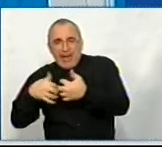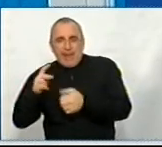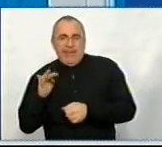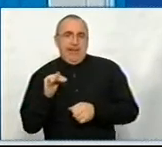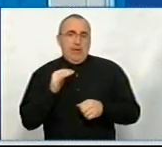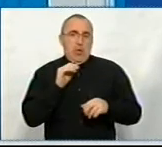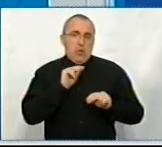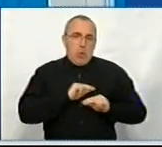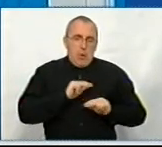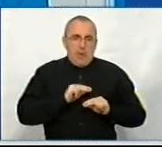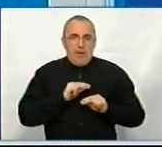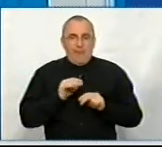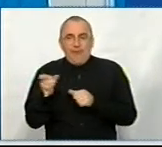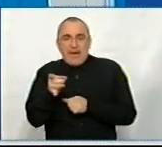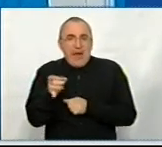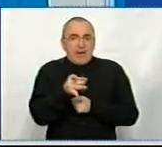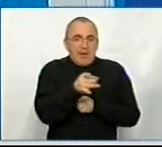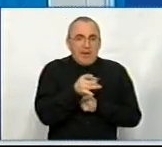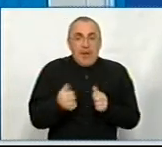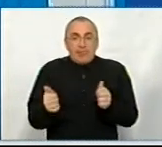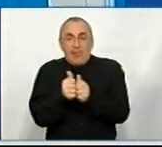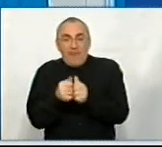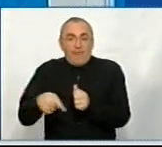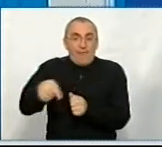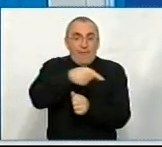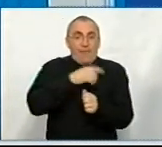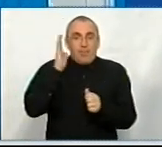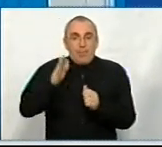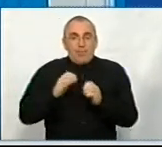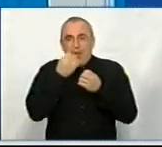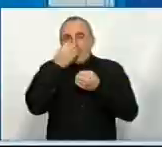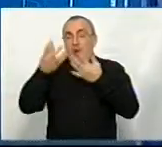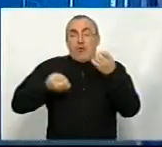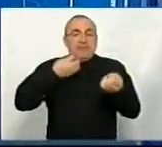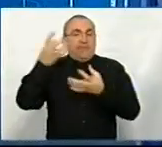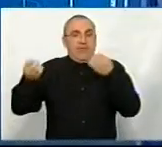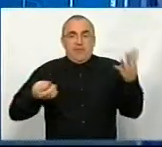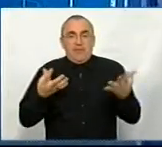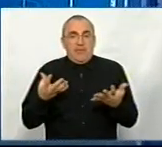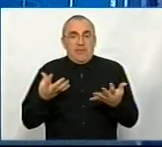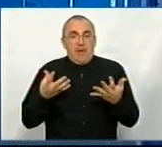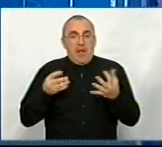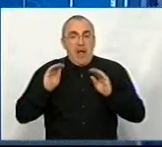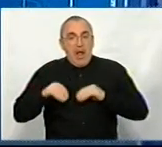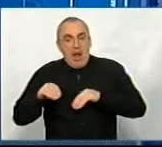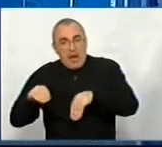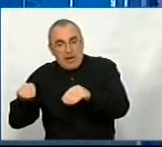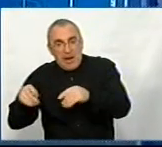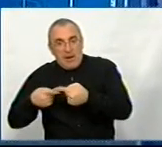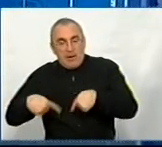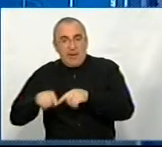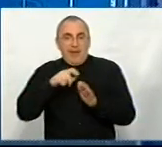в певних районах, і навколо них буде все, скажімо так, розквітати. Тобто все ж аграрна галузь і